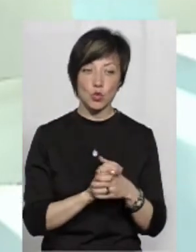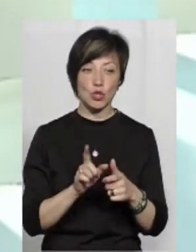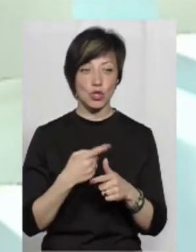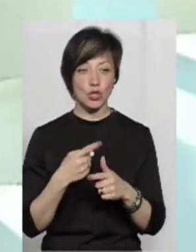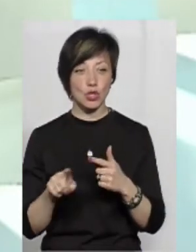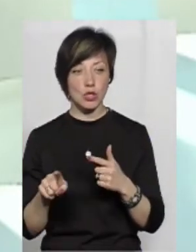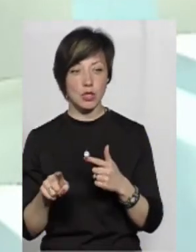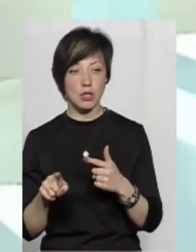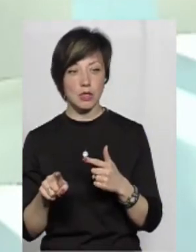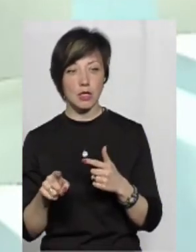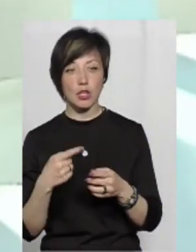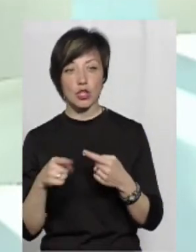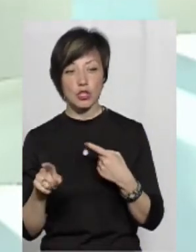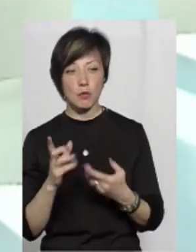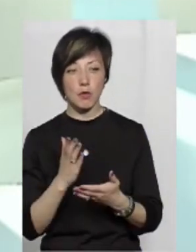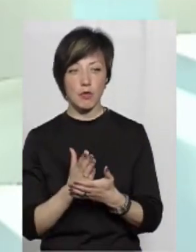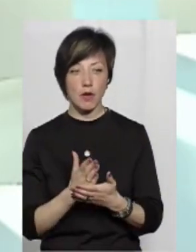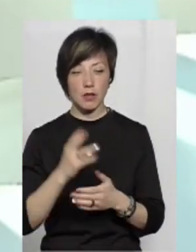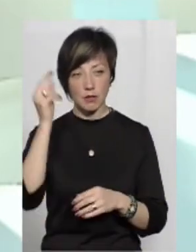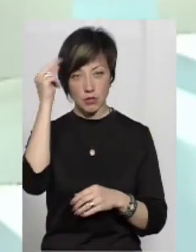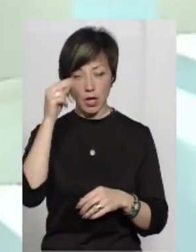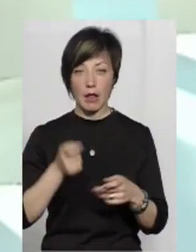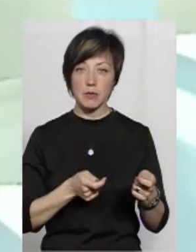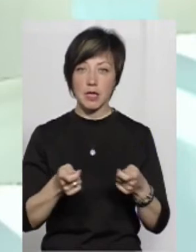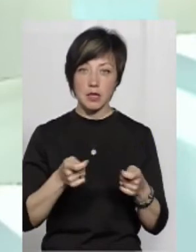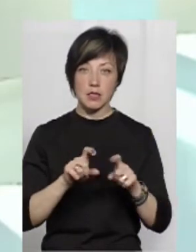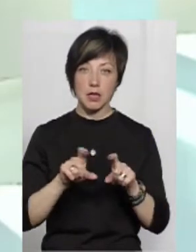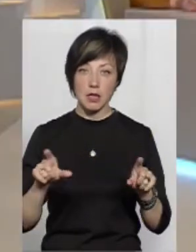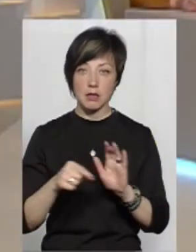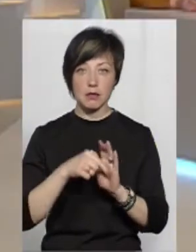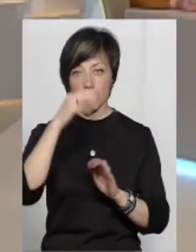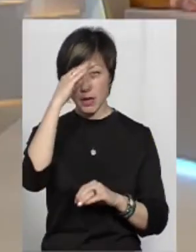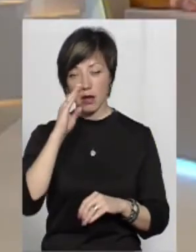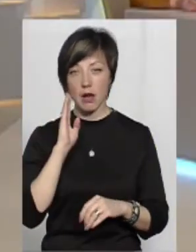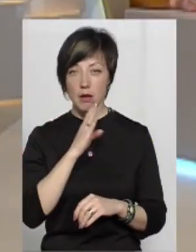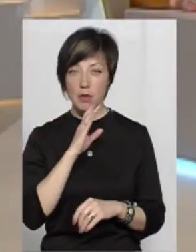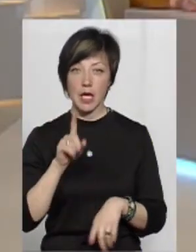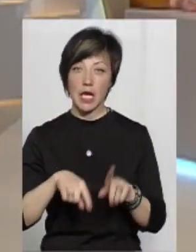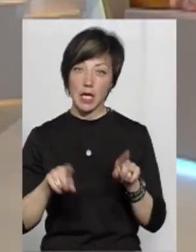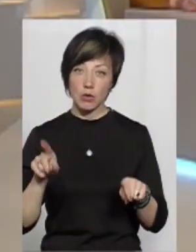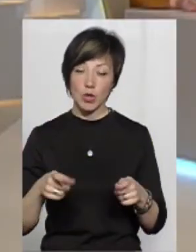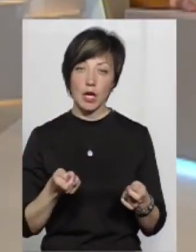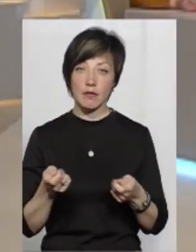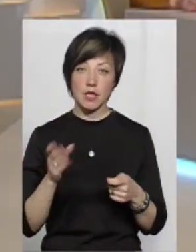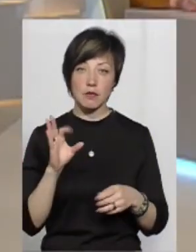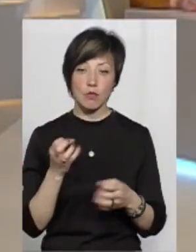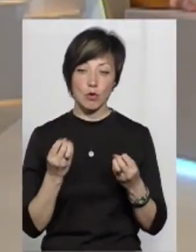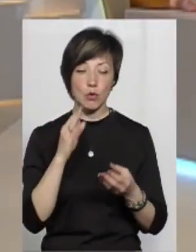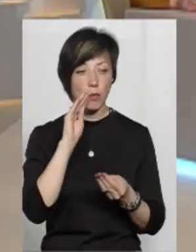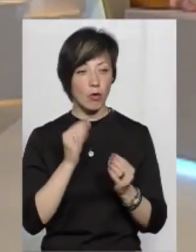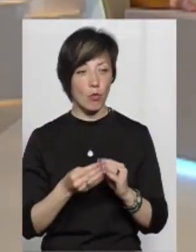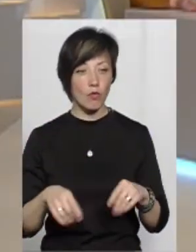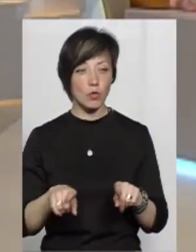чи інших перебуває адміністрація закладу з батьками. Іноді керівництво просто